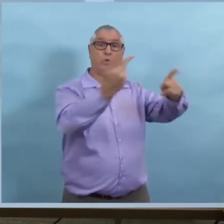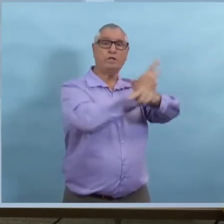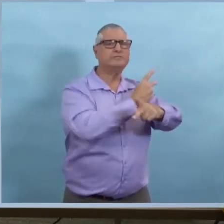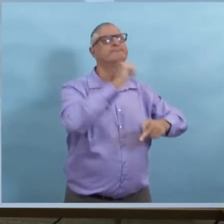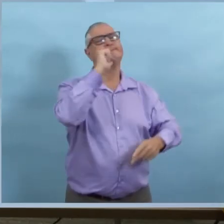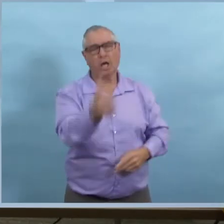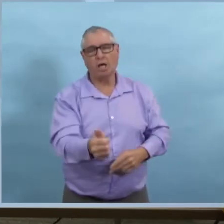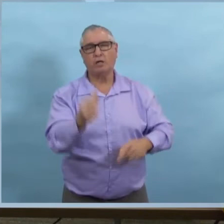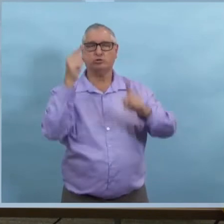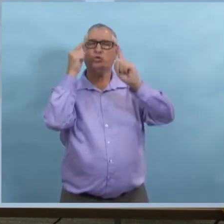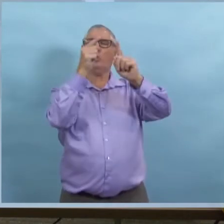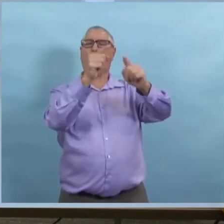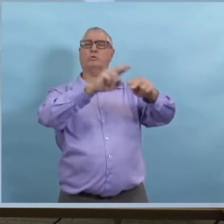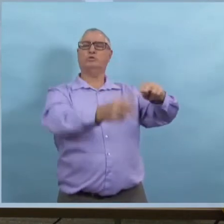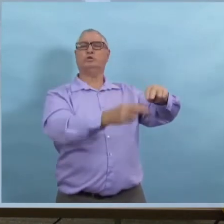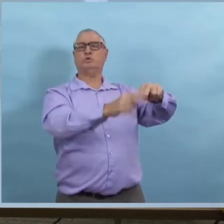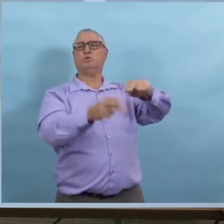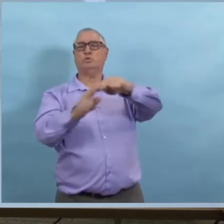accidentellement.